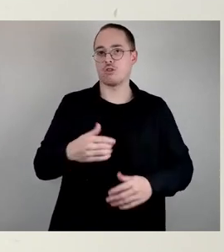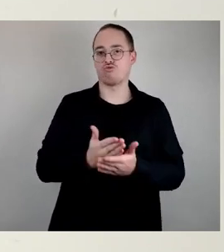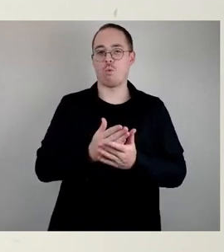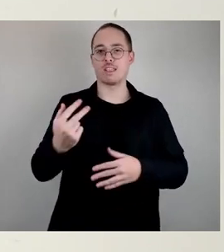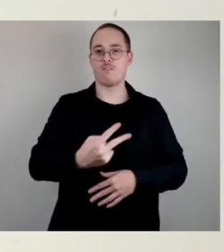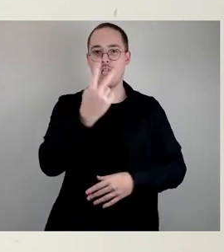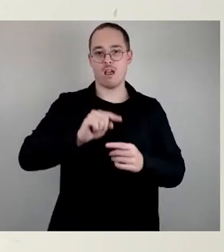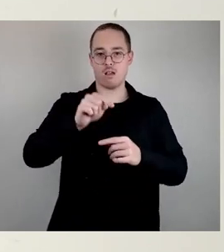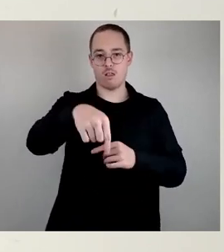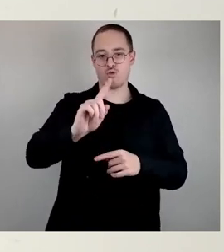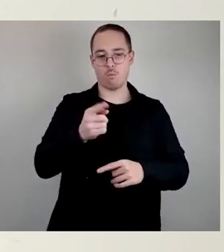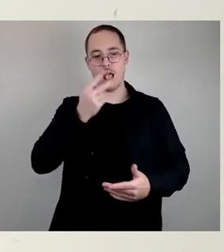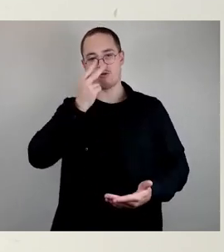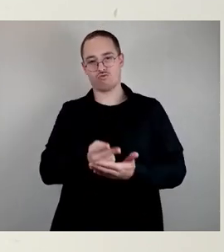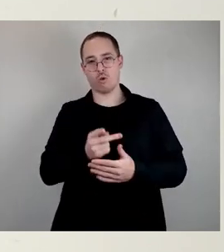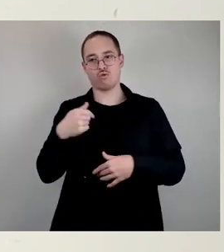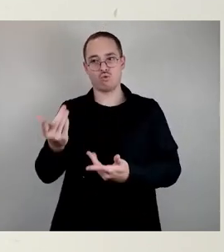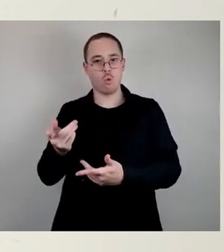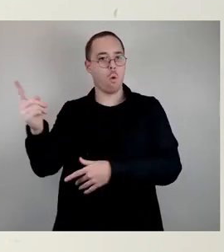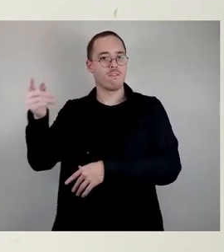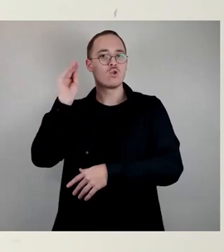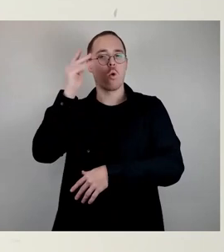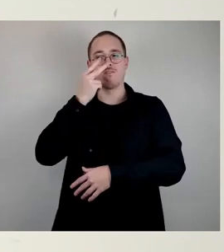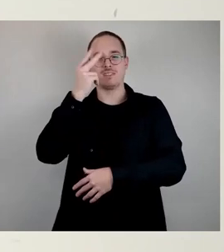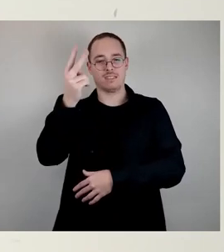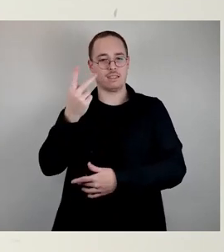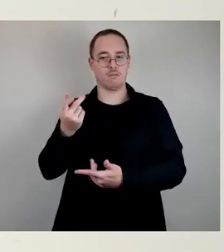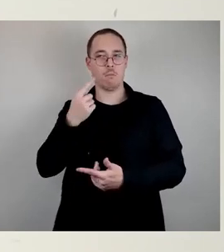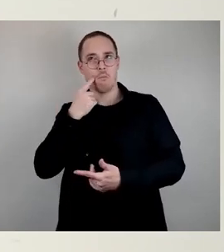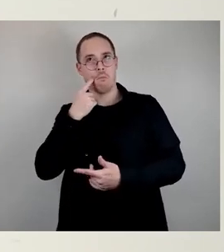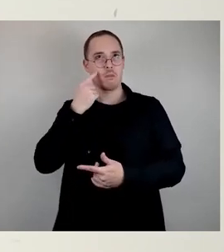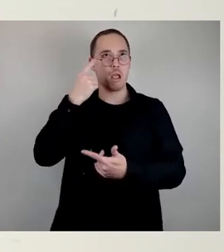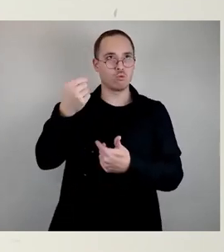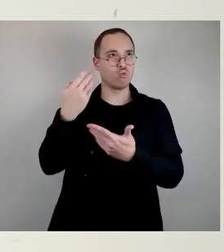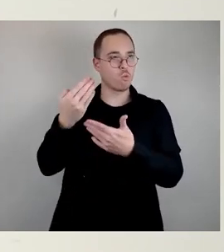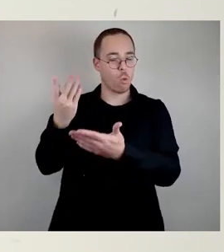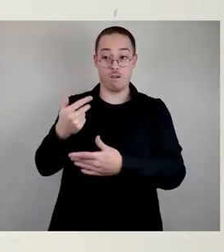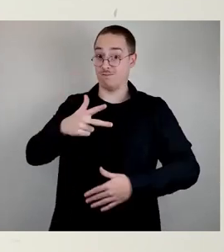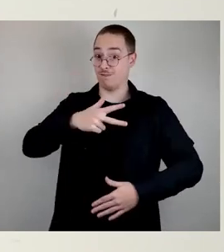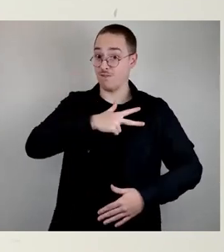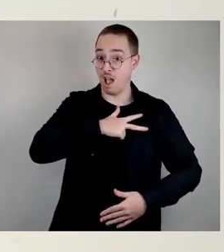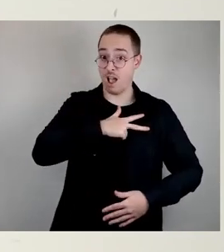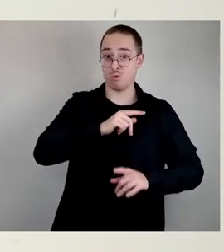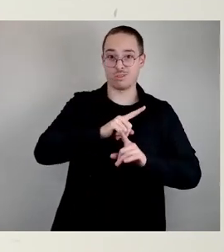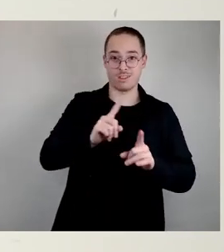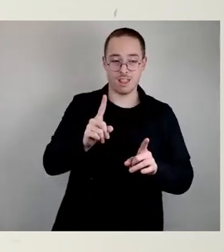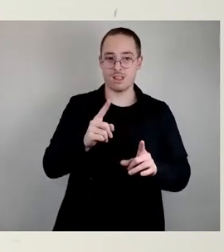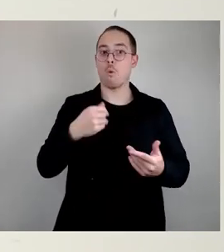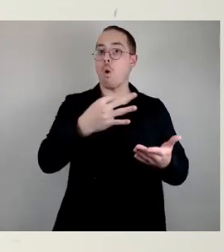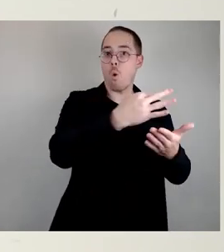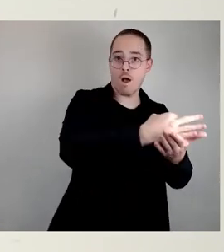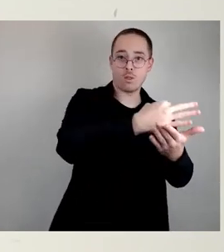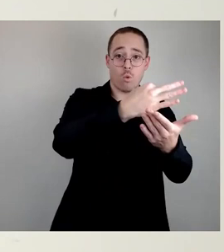die Annahmen, beziehungsweise die Prognosen an einzelnen Schulorten so eintreffen oder wo wir dann auch gegebenenfalls